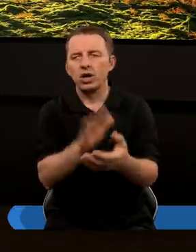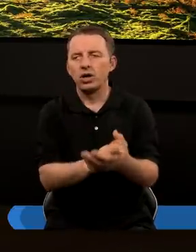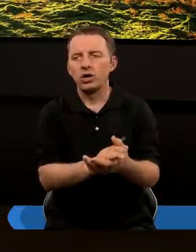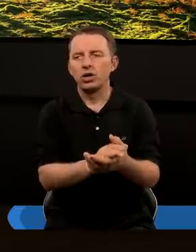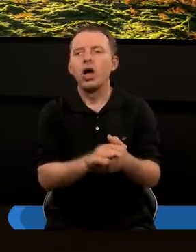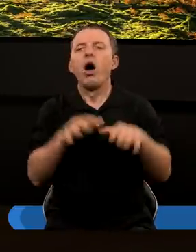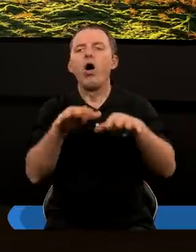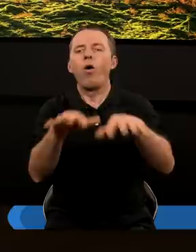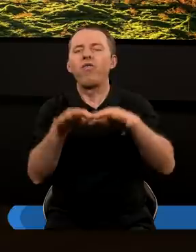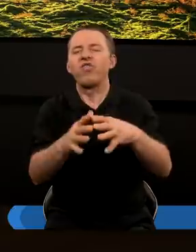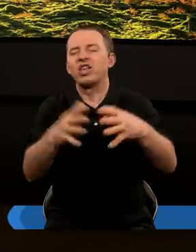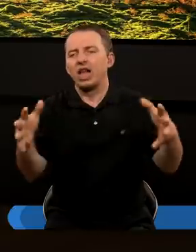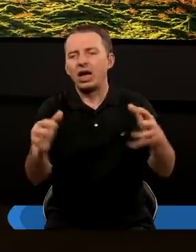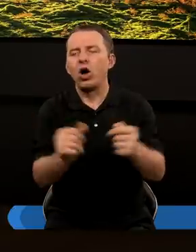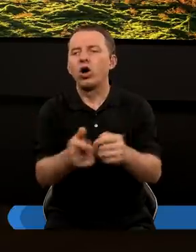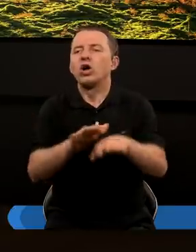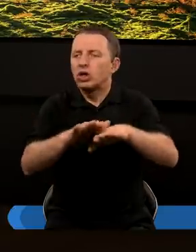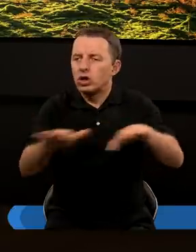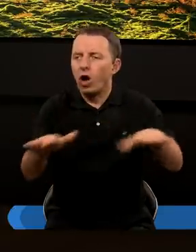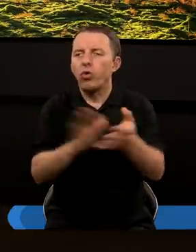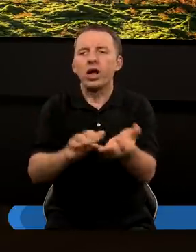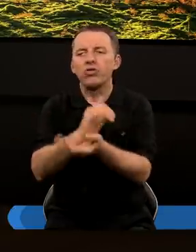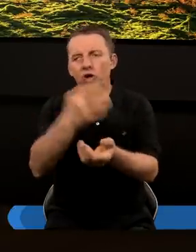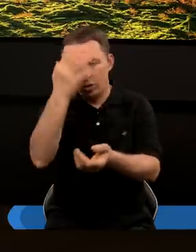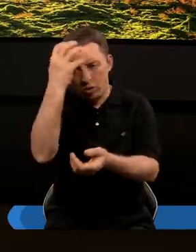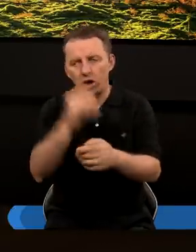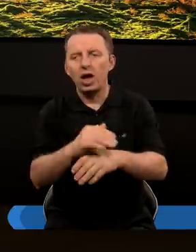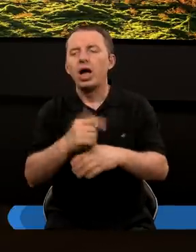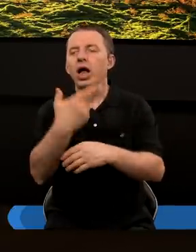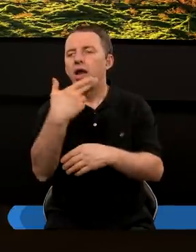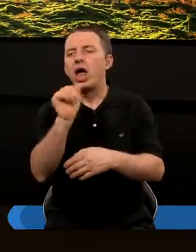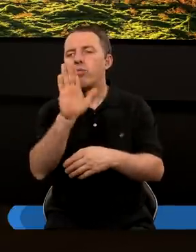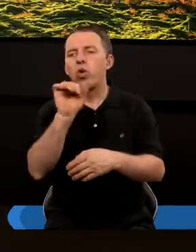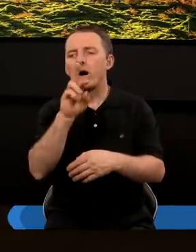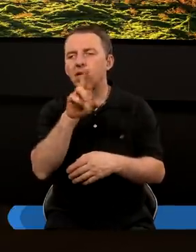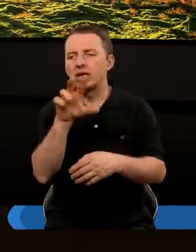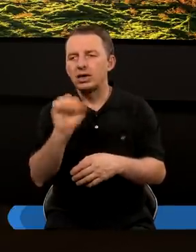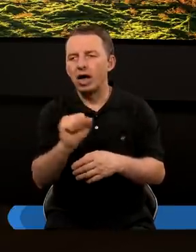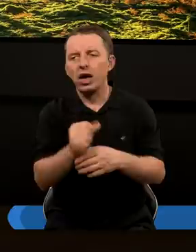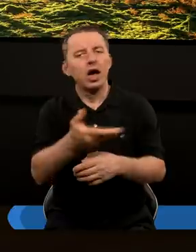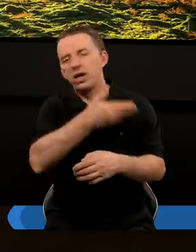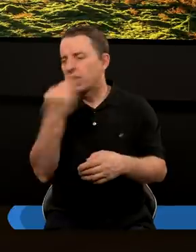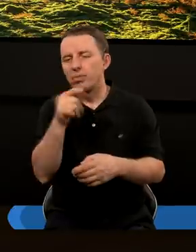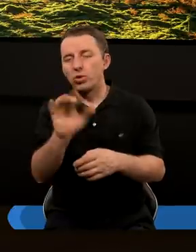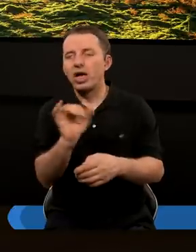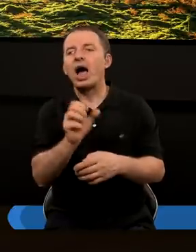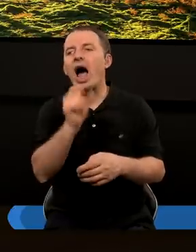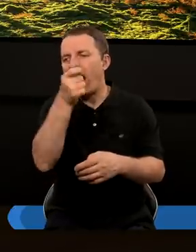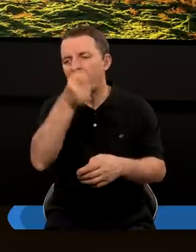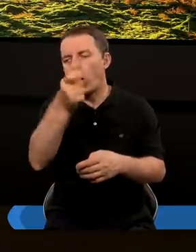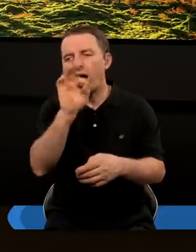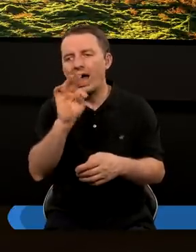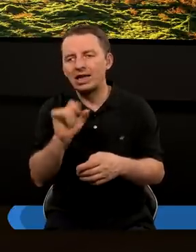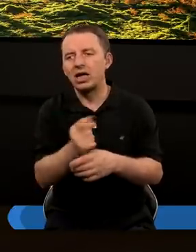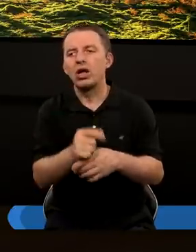obfitego stołu na świecie, ze stołu króla Nebukadnesara. Czy nie ma w tym jakiejś arogancji, że